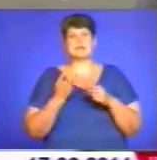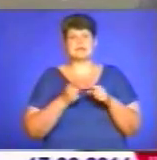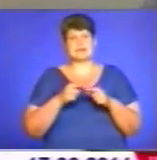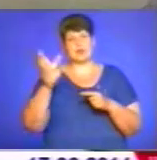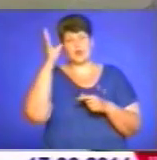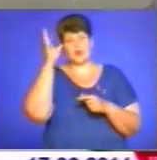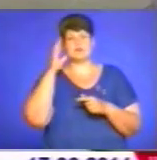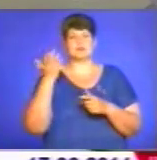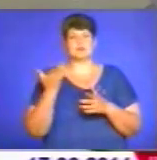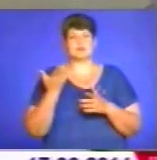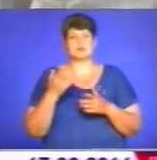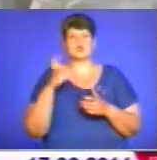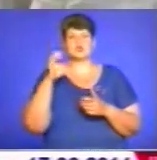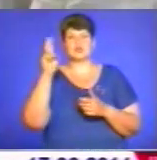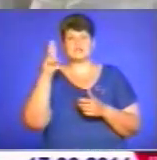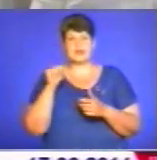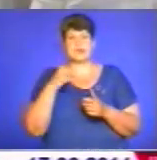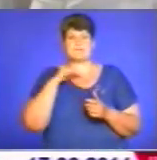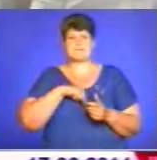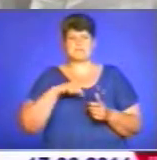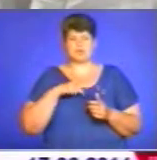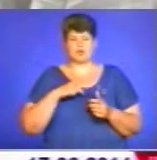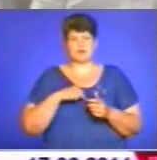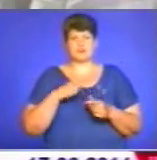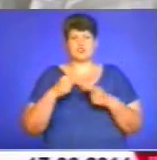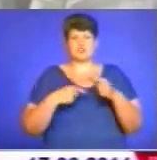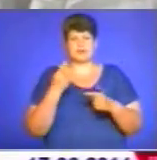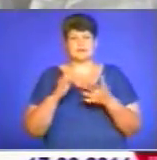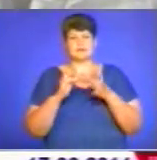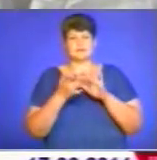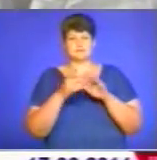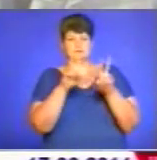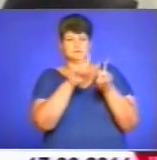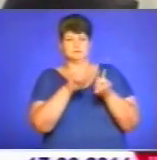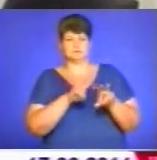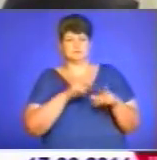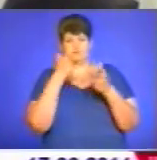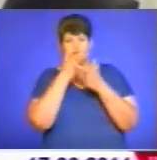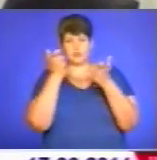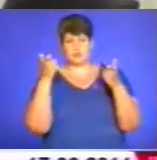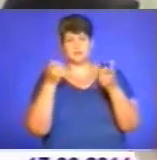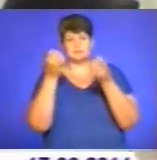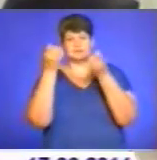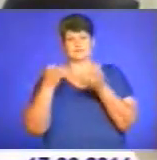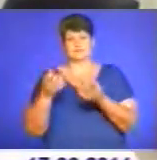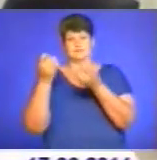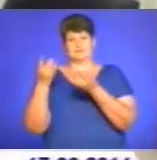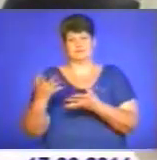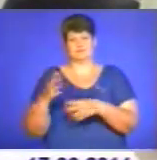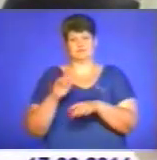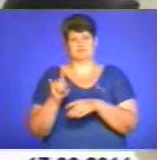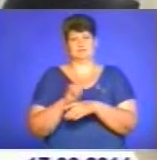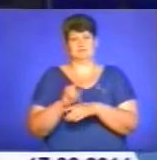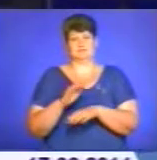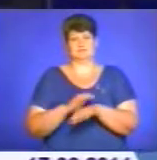журналісти, історики, соціальні психологи, які через ЗМІ, а також в інтернеті, будуть стежити за інформацією і спростовувати недостовірні факти.